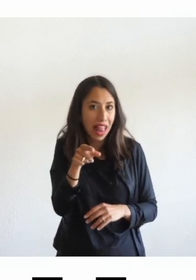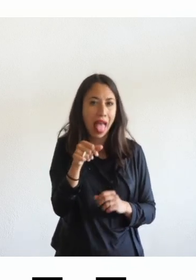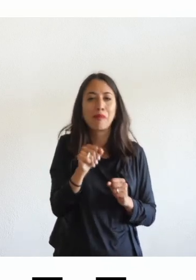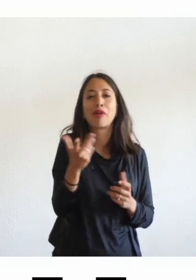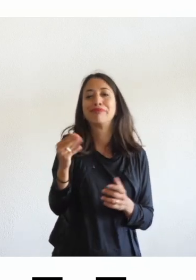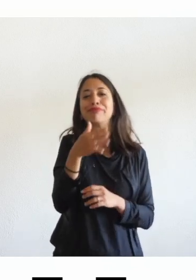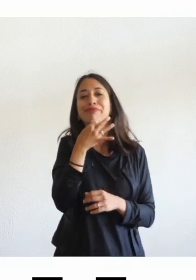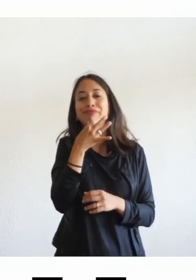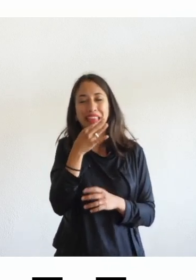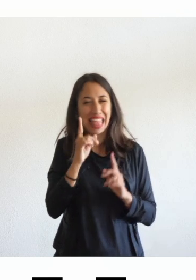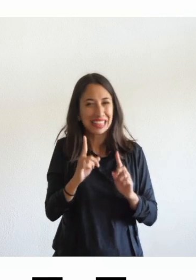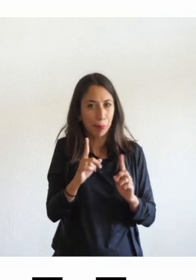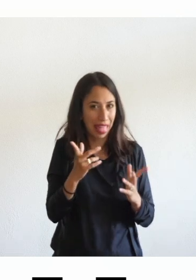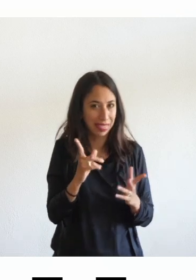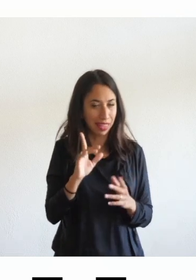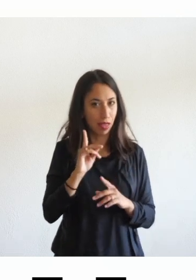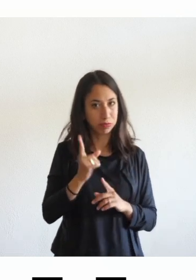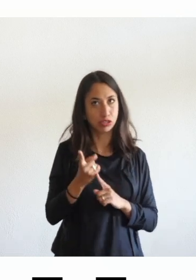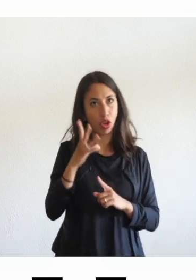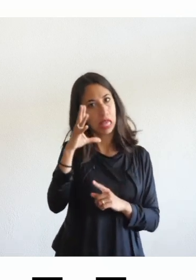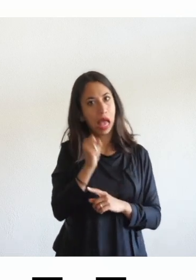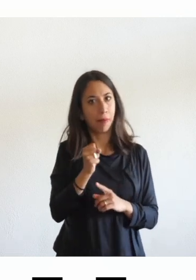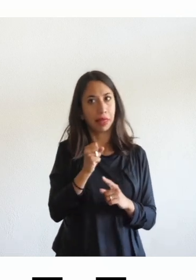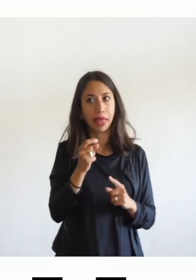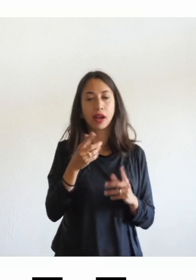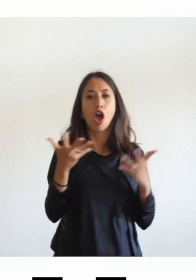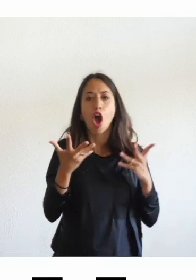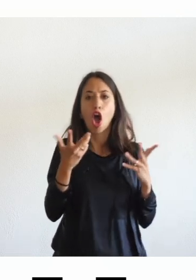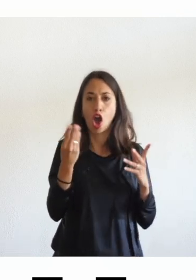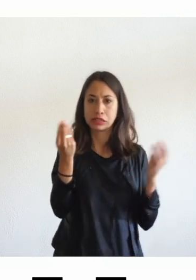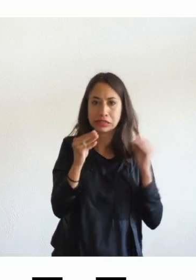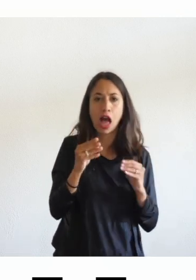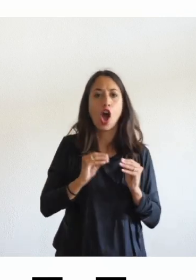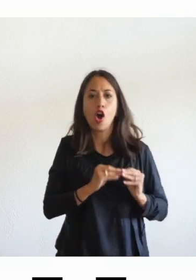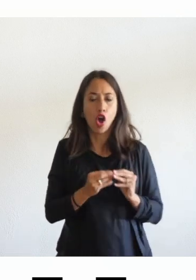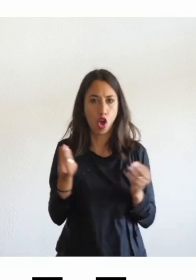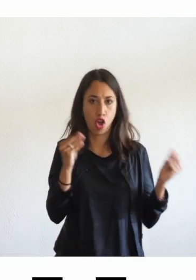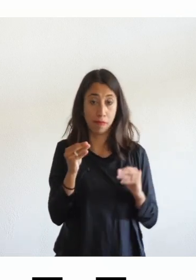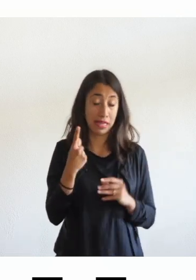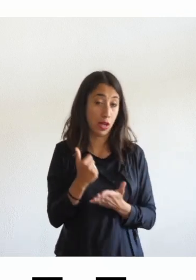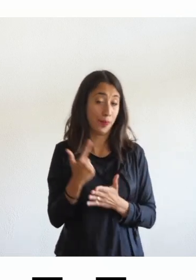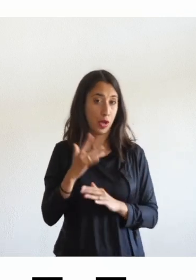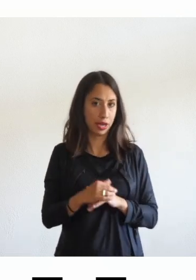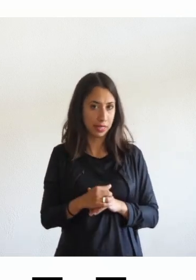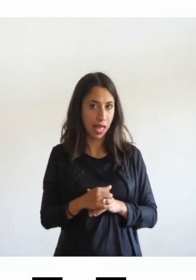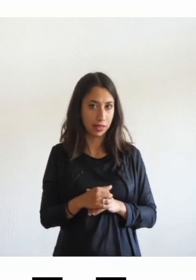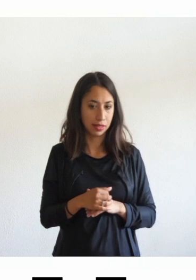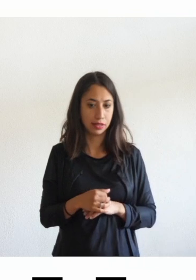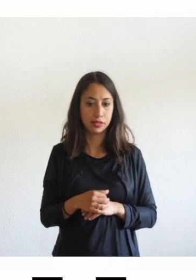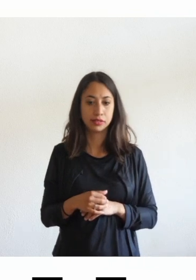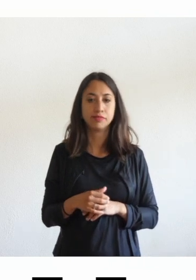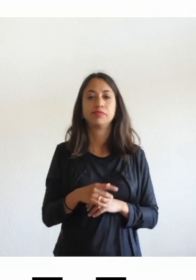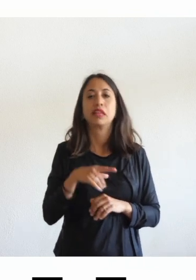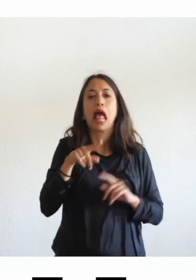diceva anche adesso Matteo spesso purtroppo è vero il contrario cioè quello che si è sempre